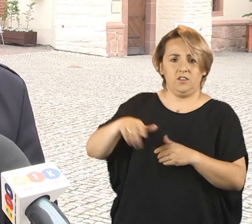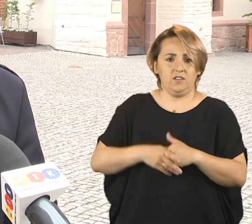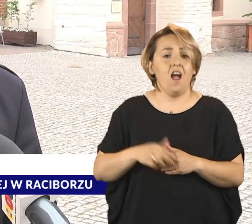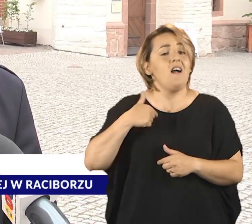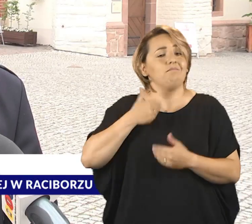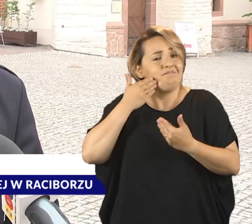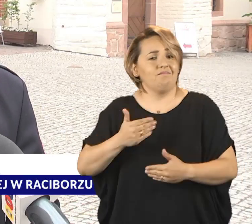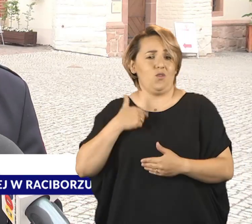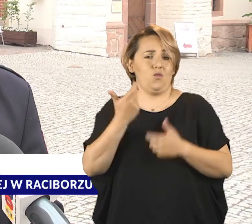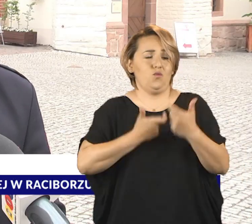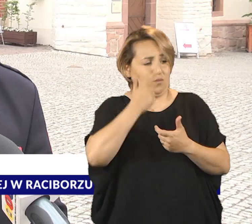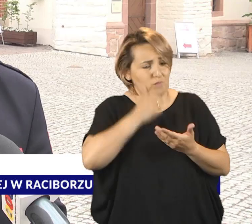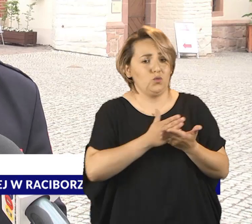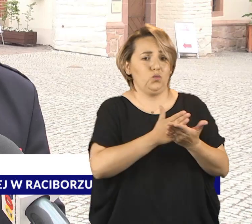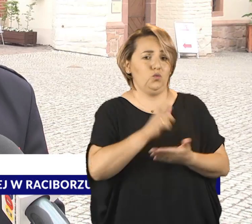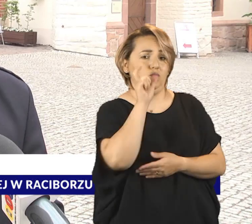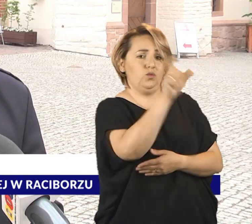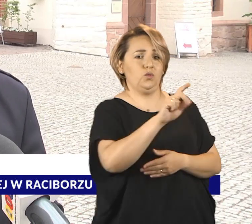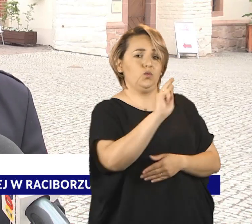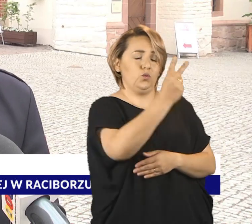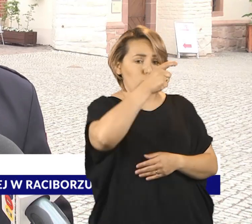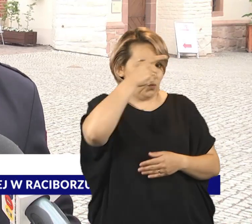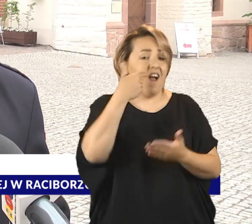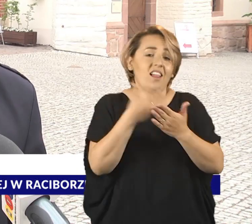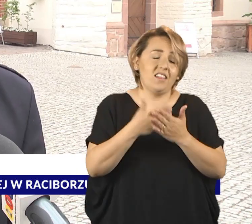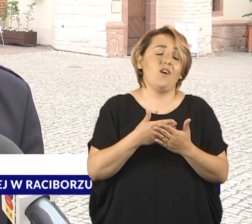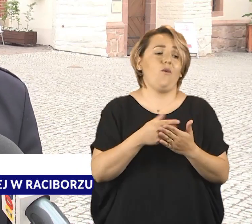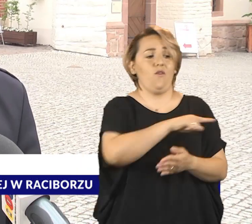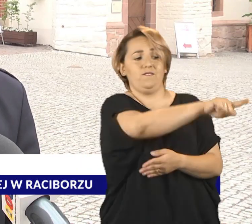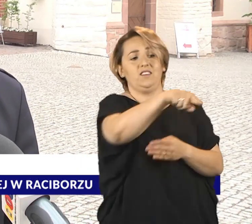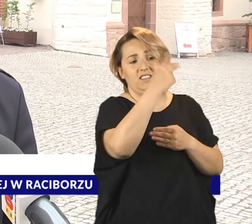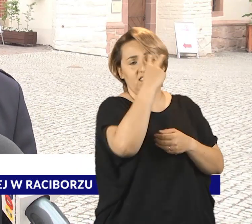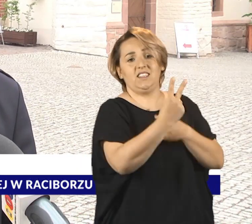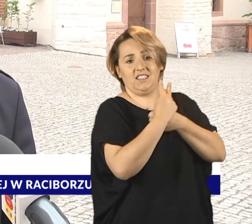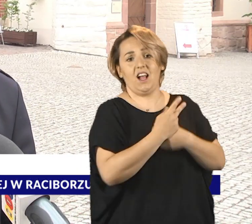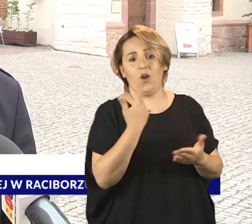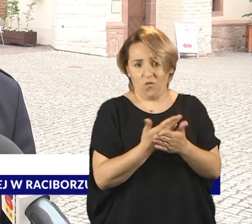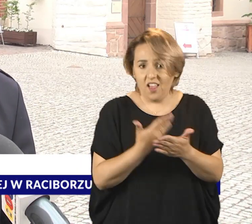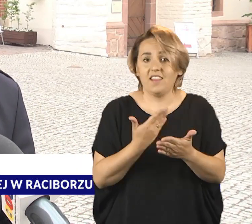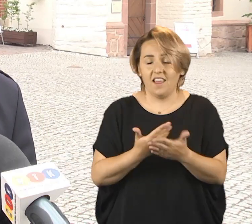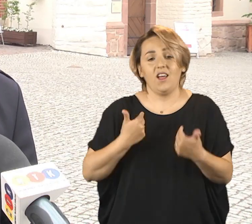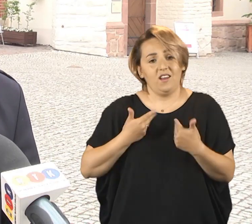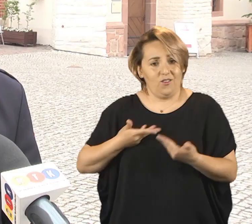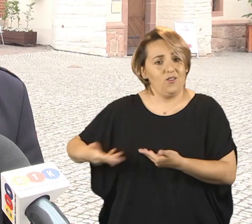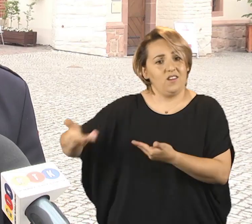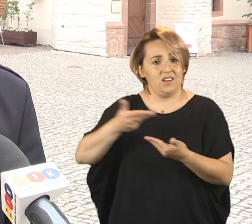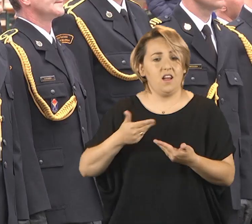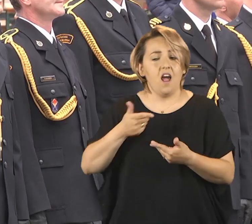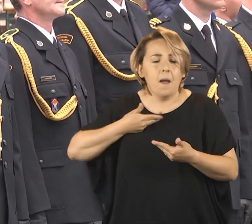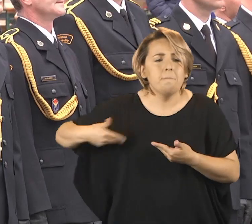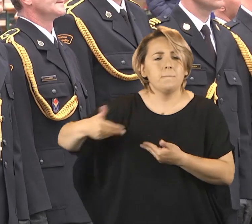Robimy faktycznie dobro dla drugiego człowieka, służymy drugiemu człowiekowi. Może dlatego to zaufanie do nas jest. Natomiast